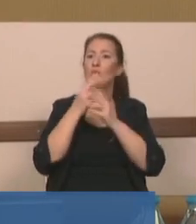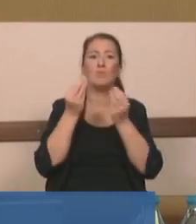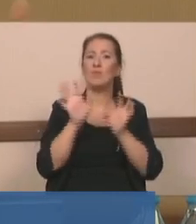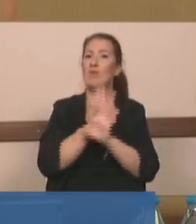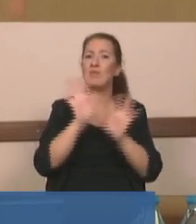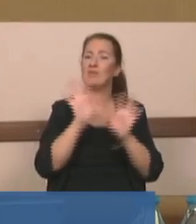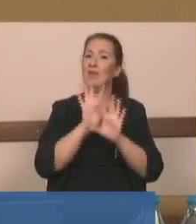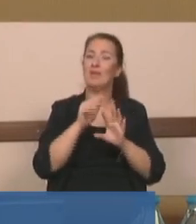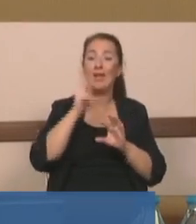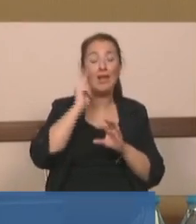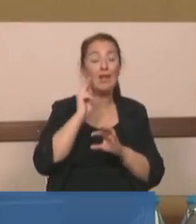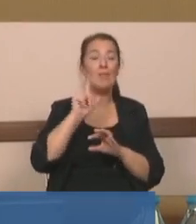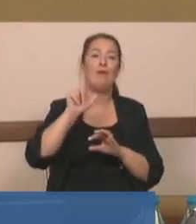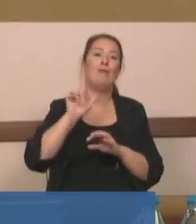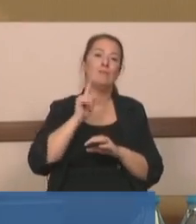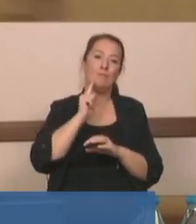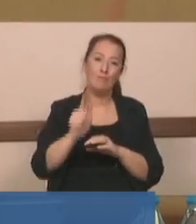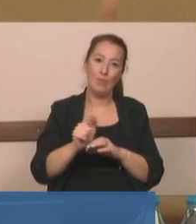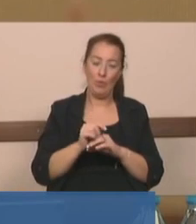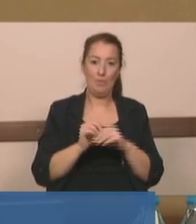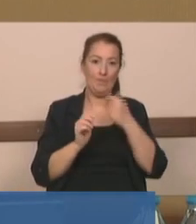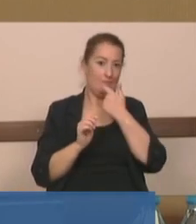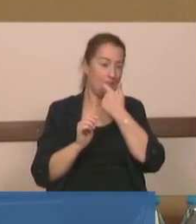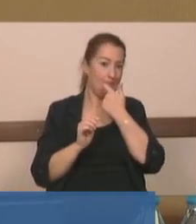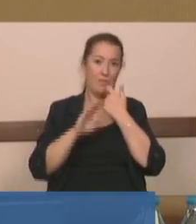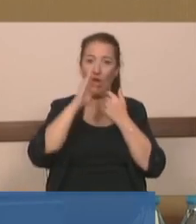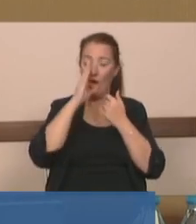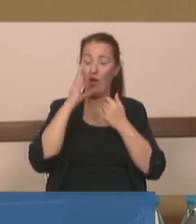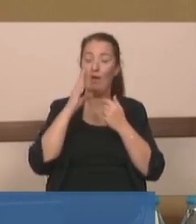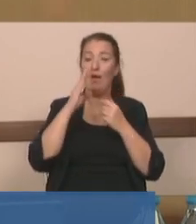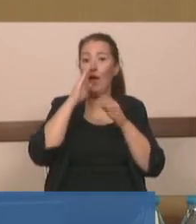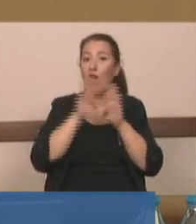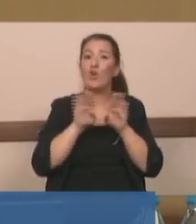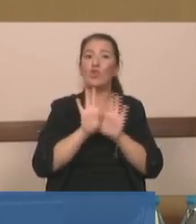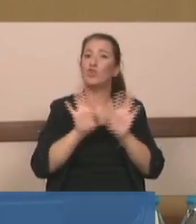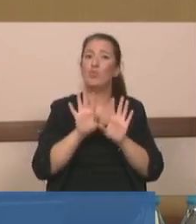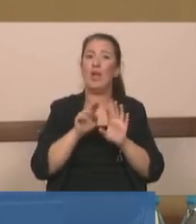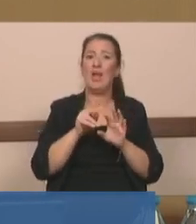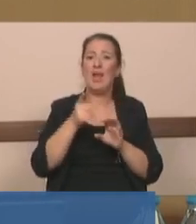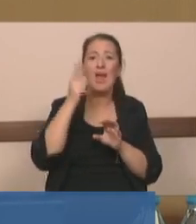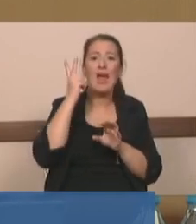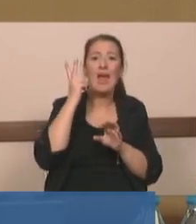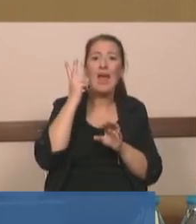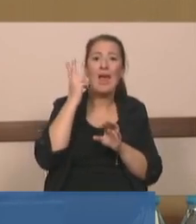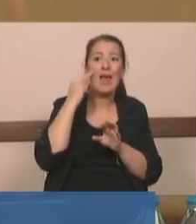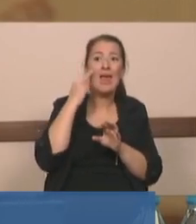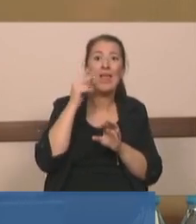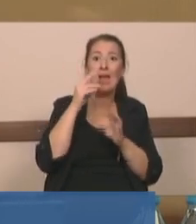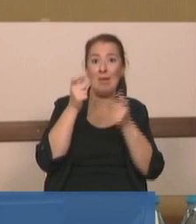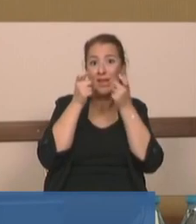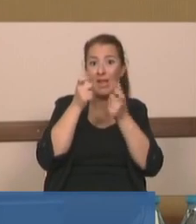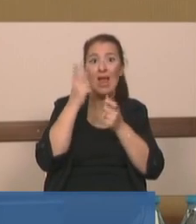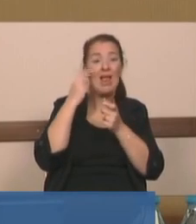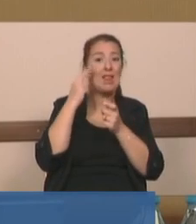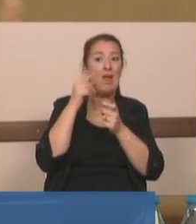Uslubunuz çok kötü bak. Uslubunuz çok kötü yakışmıyor. Harbiden terbiye sınırlarını aşıyorsunuz bak. Terbiye